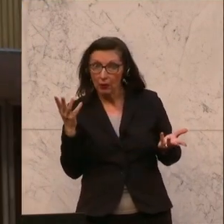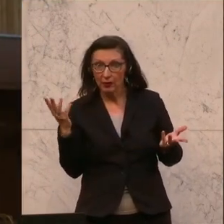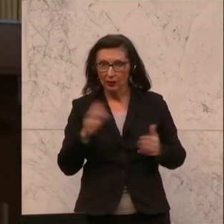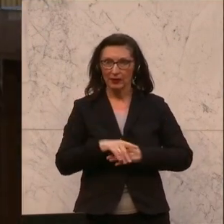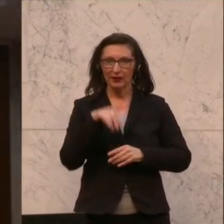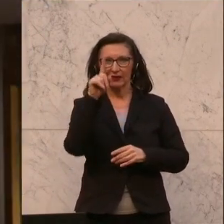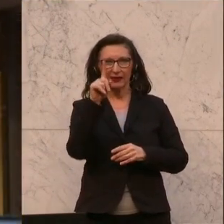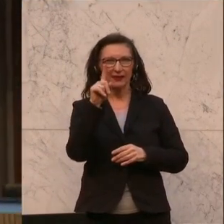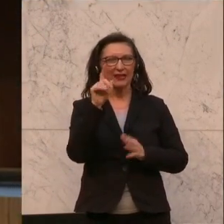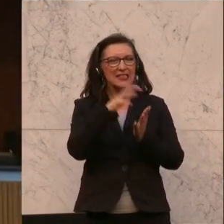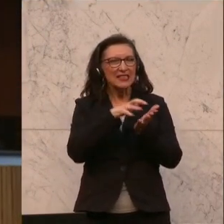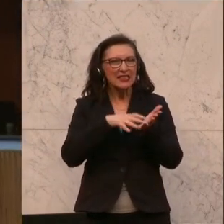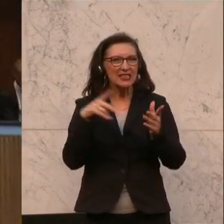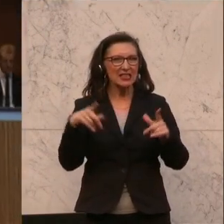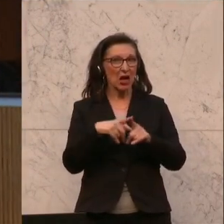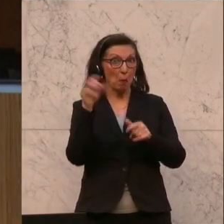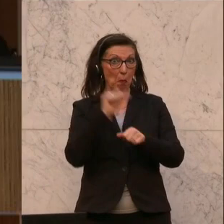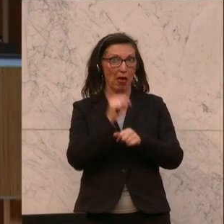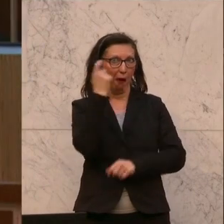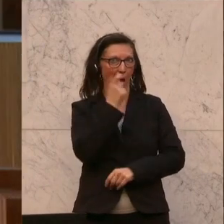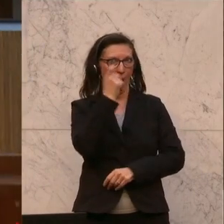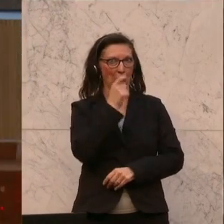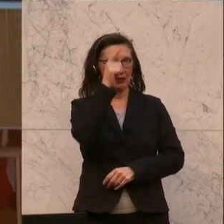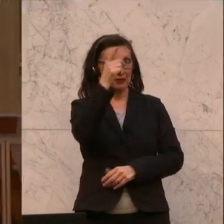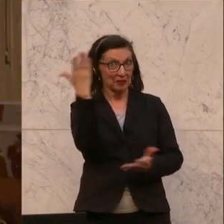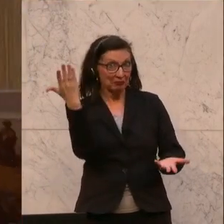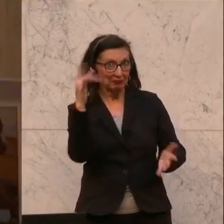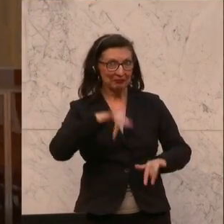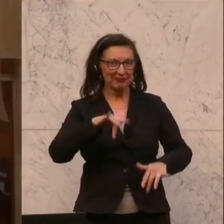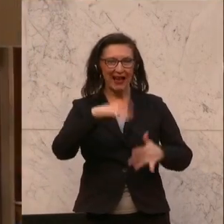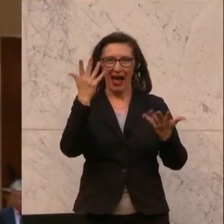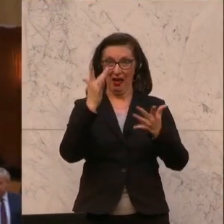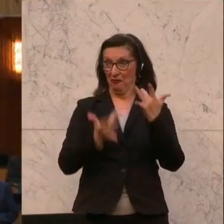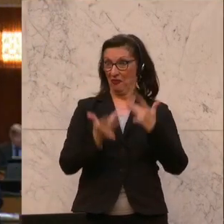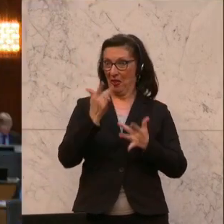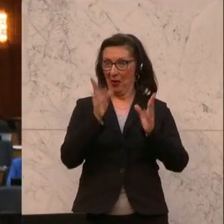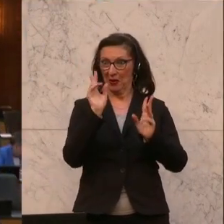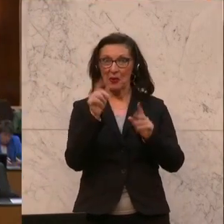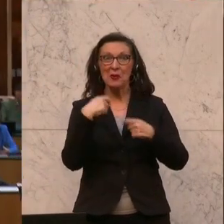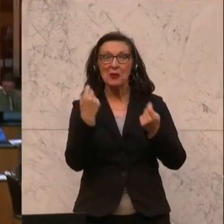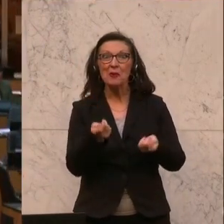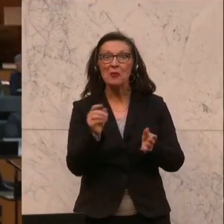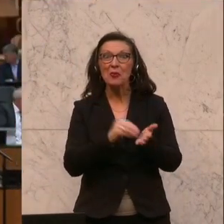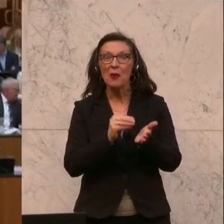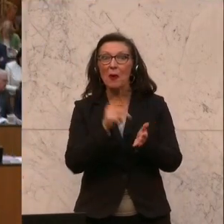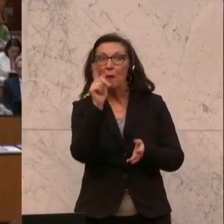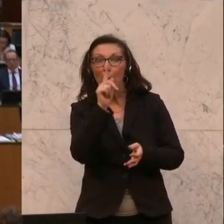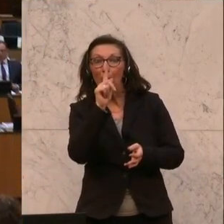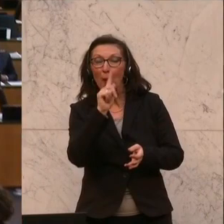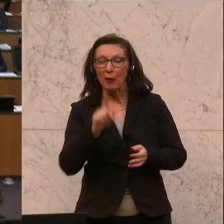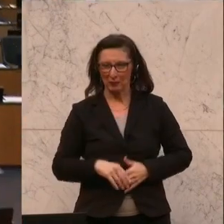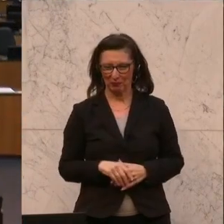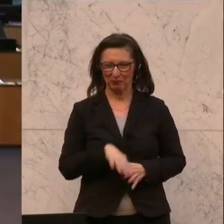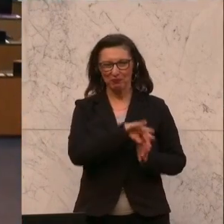zu Hause mit. Christkirchener Bier hoffe ich, also vielleicht gibt es da noch die eine oder andere Verköstigung. Ich möchte mich auch zum Thema